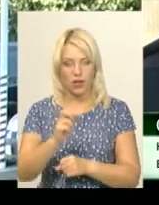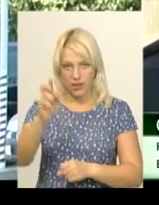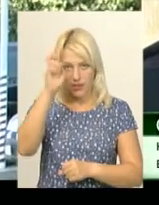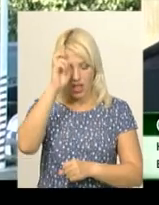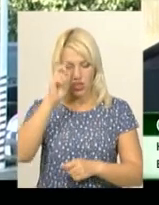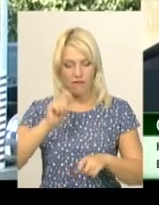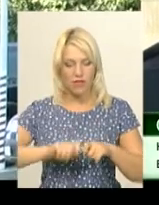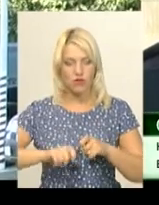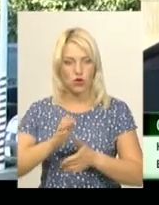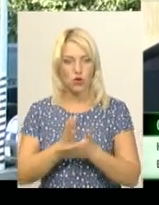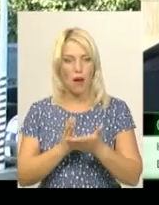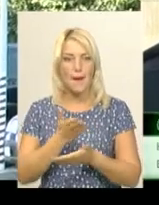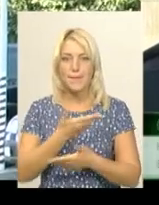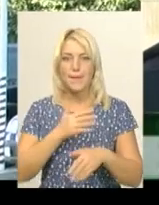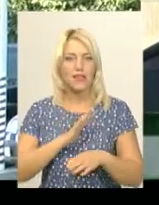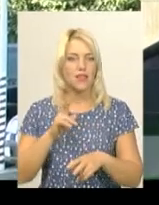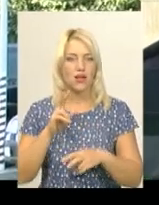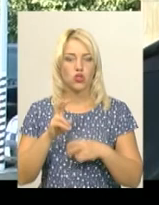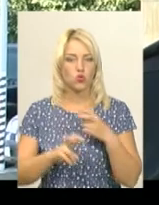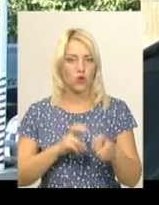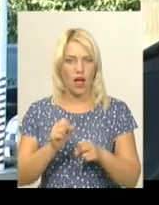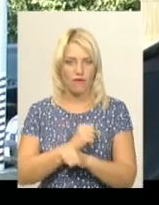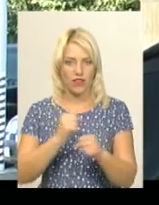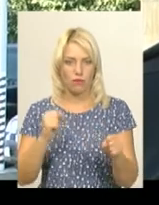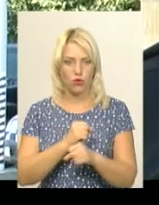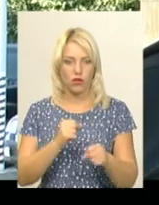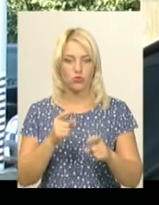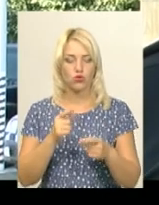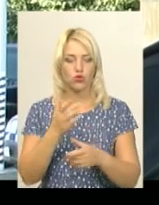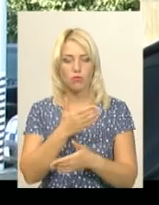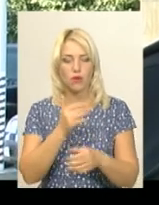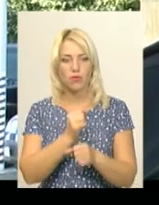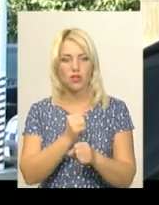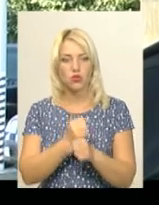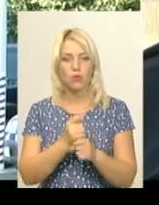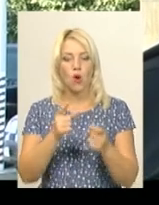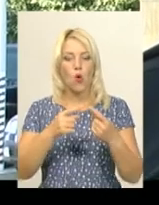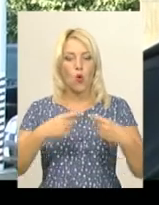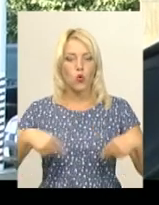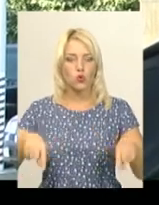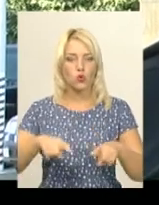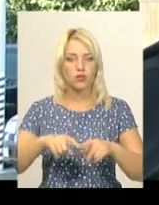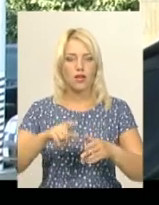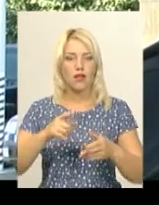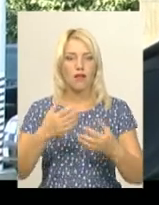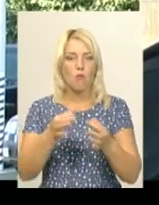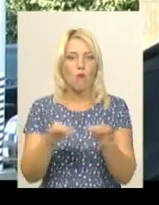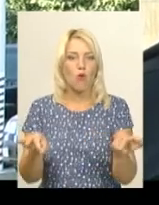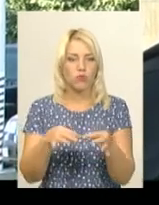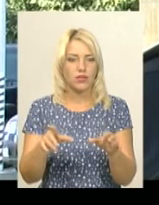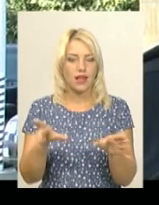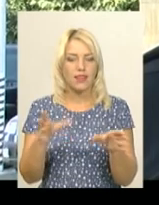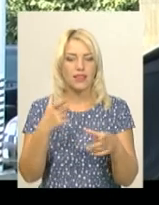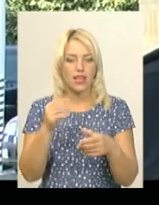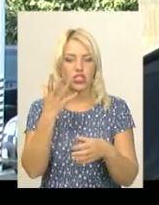службі не готуємо по пошуку вибухівки, тому що працюємо в зоні, пунктах пропуска, де ще разом з нами працює Державна